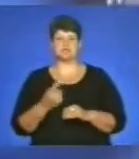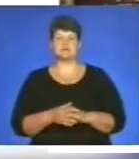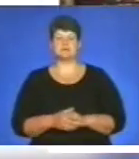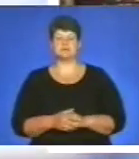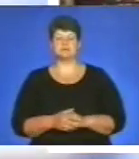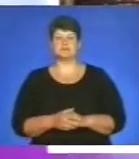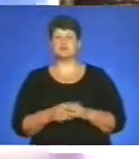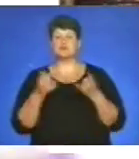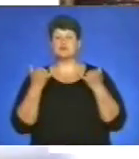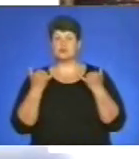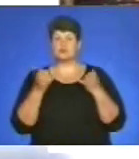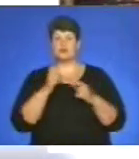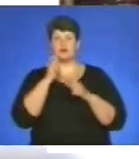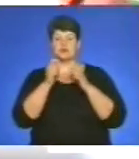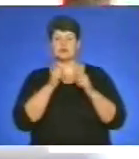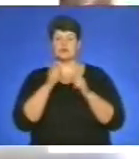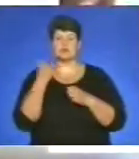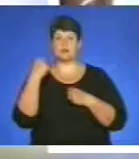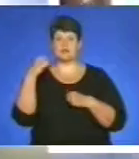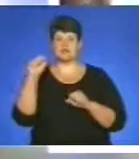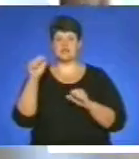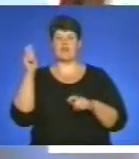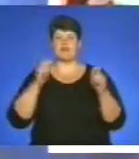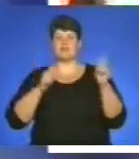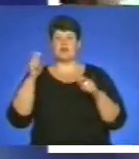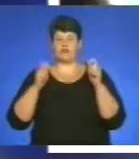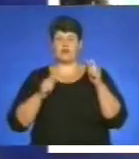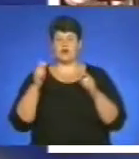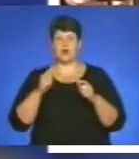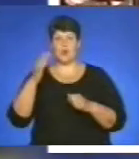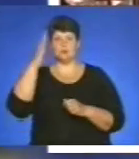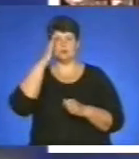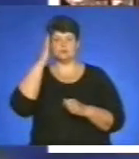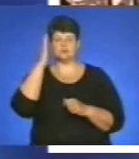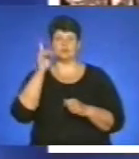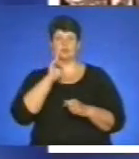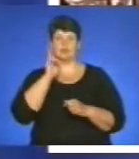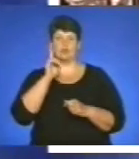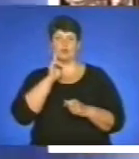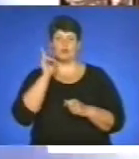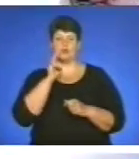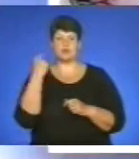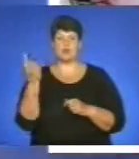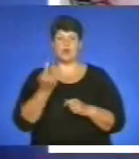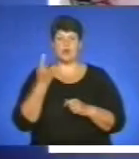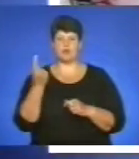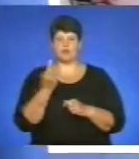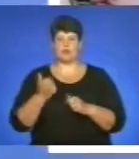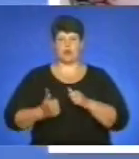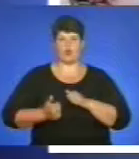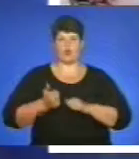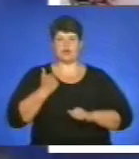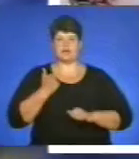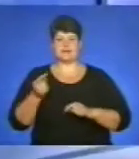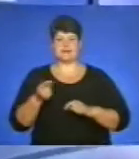Сьогодні нагородили переможців фестивалю-форуму для обдарованої учнівської та студентської молоді області «Гордість» і Надія